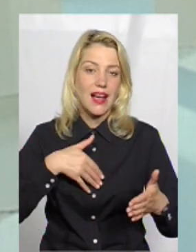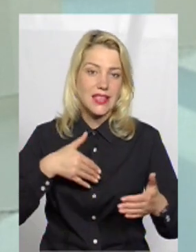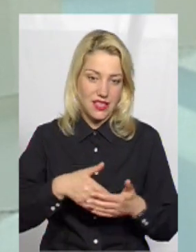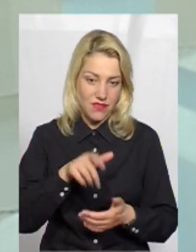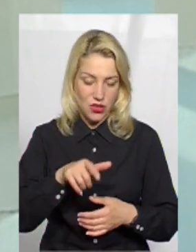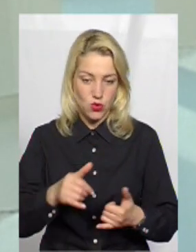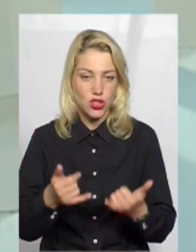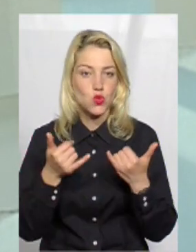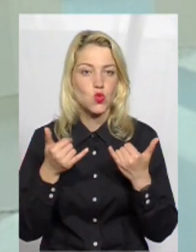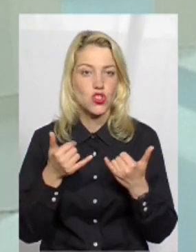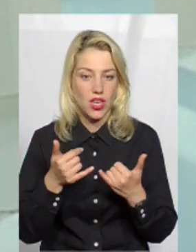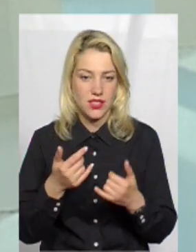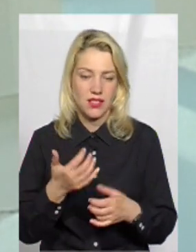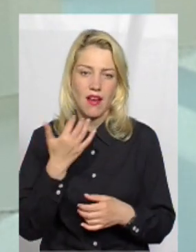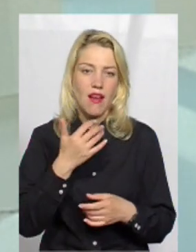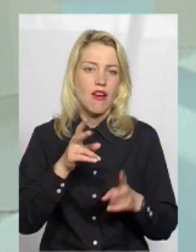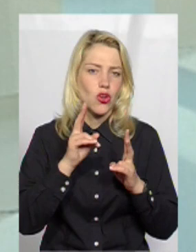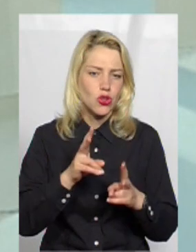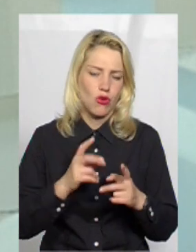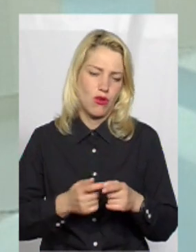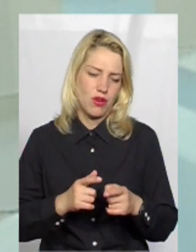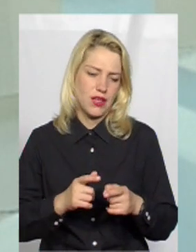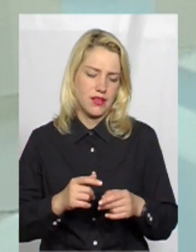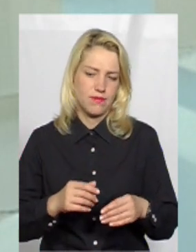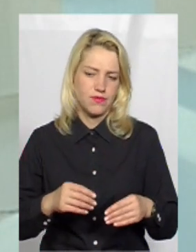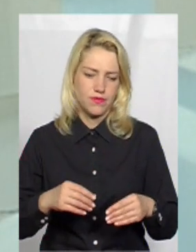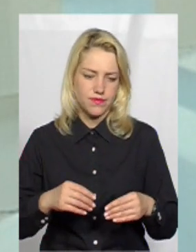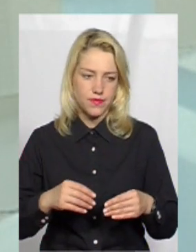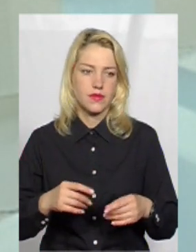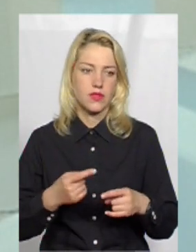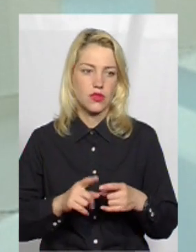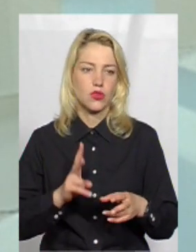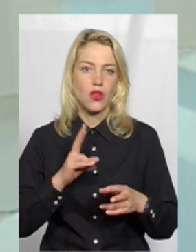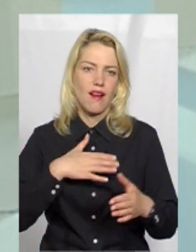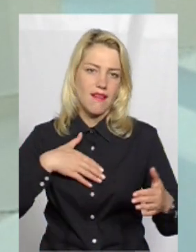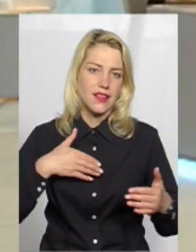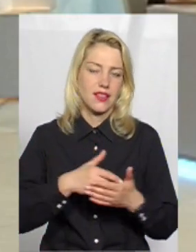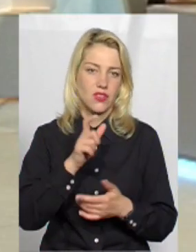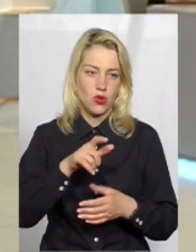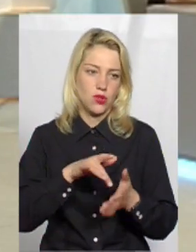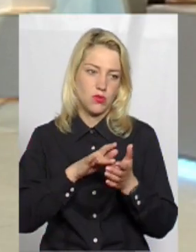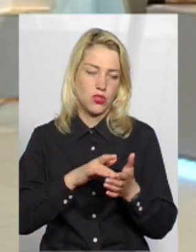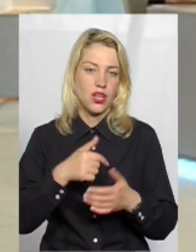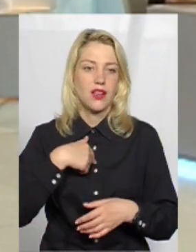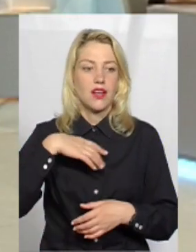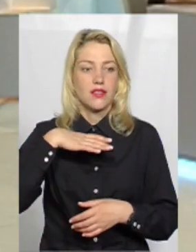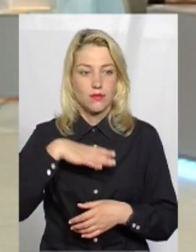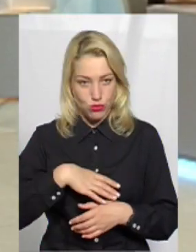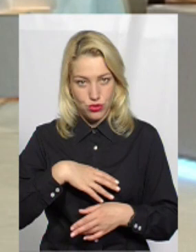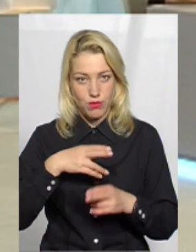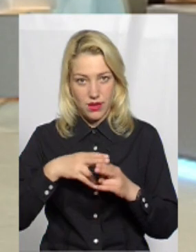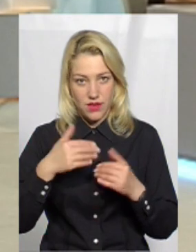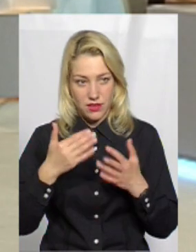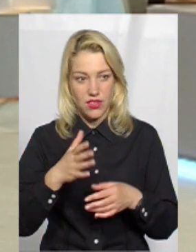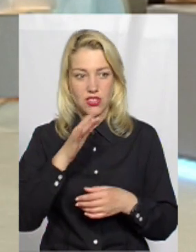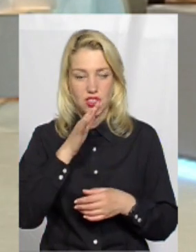ініціативні, які там кидають виклик суспільству. Активні люди подорожують. Я вас змушений перервати,